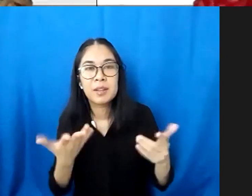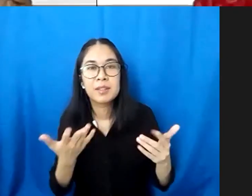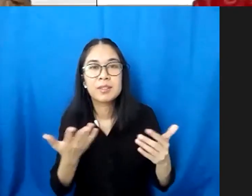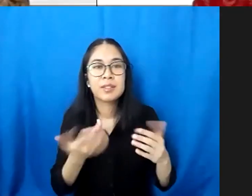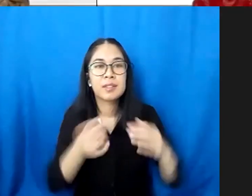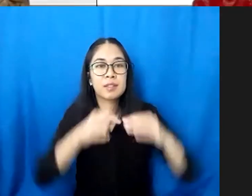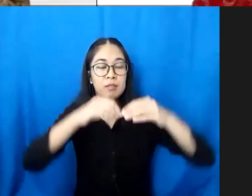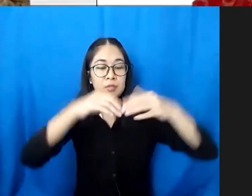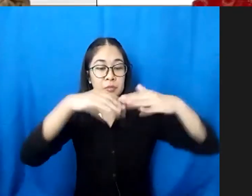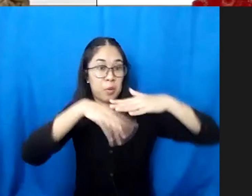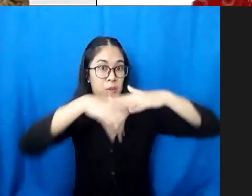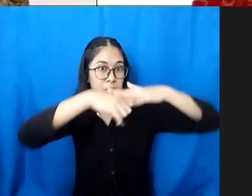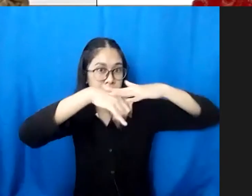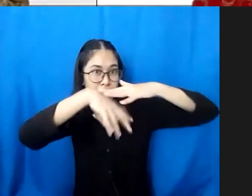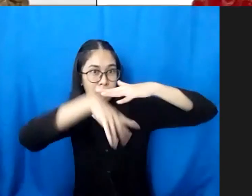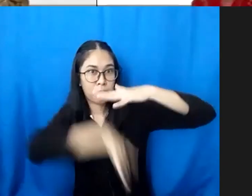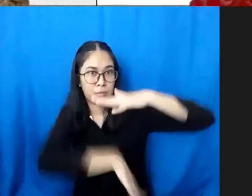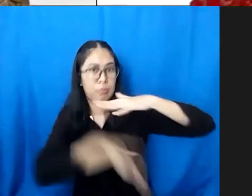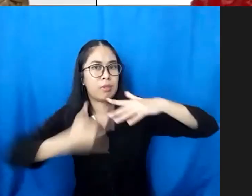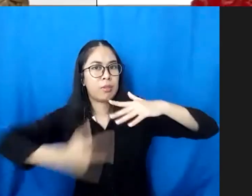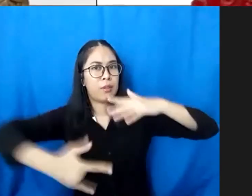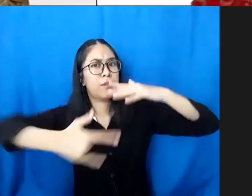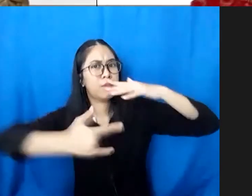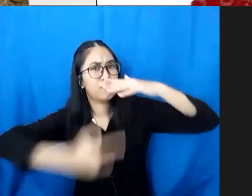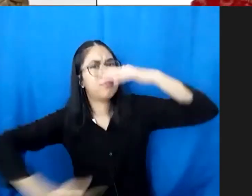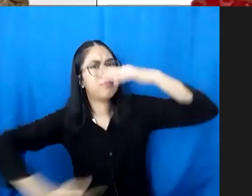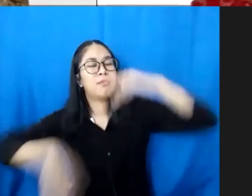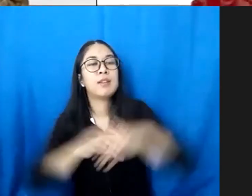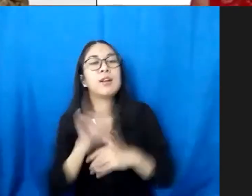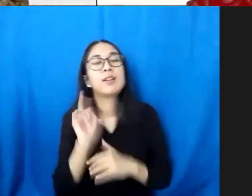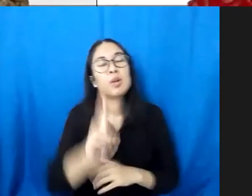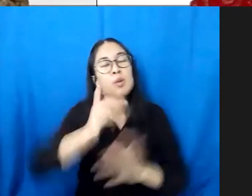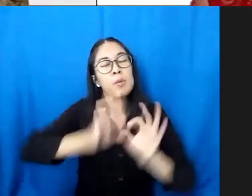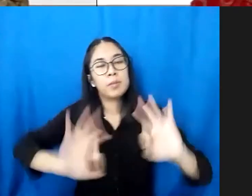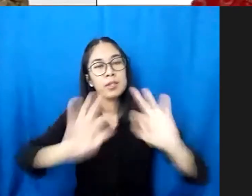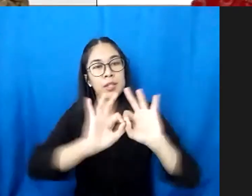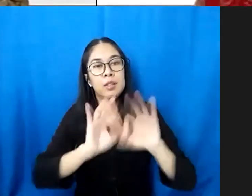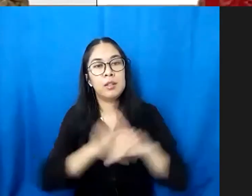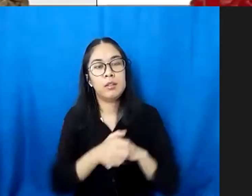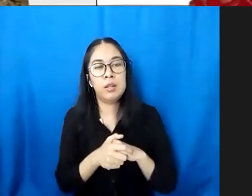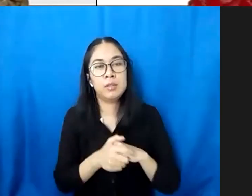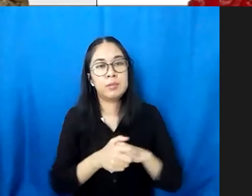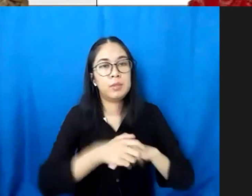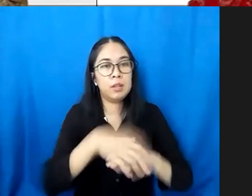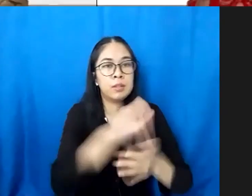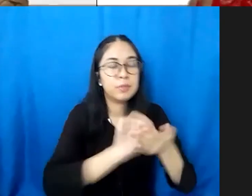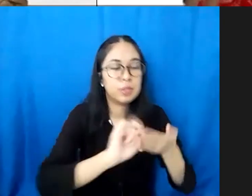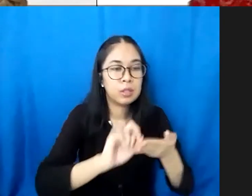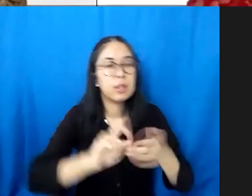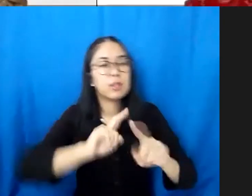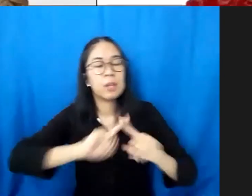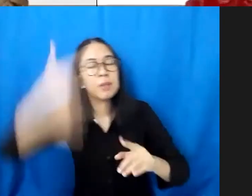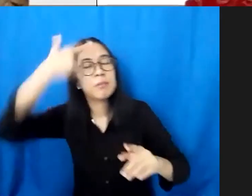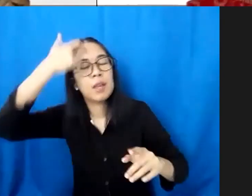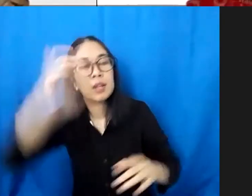kemudian juga satu hal yang mungkin penting skoling but not learning ini yang